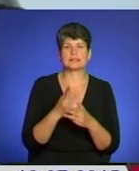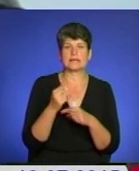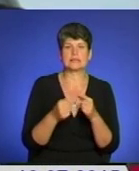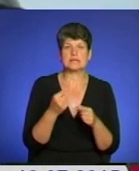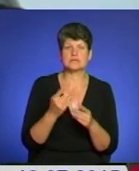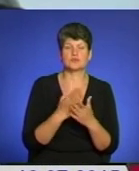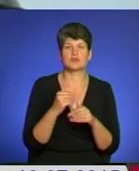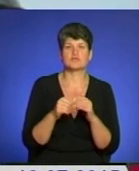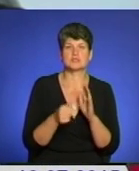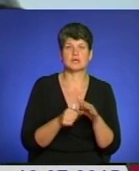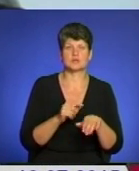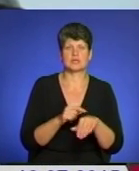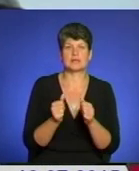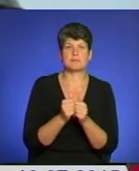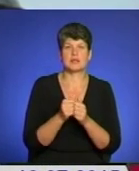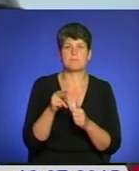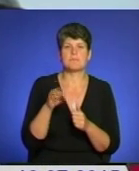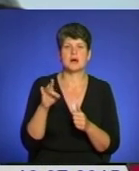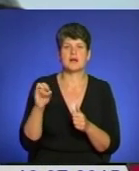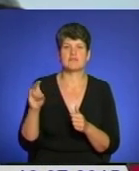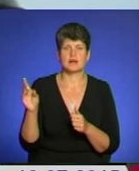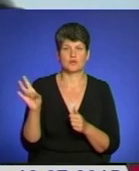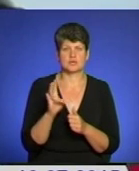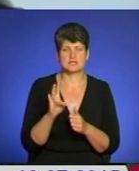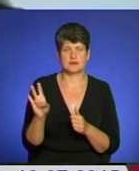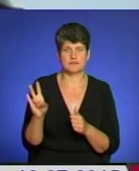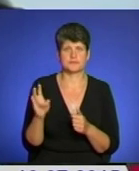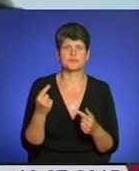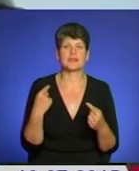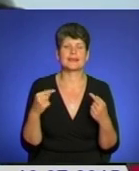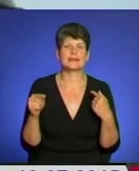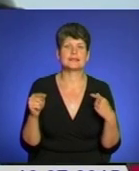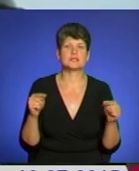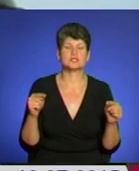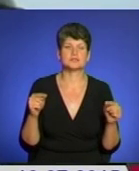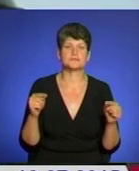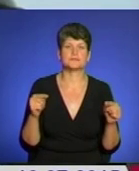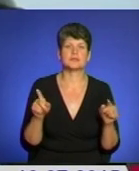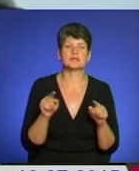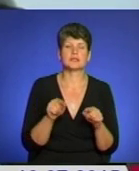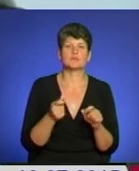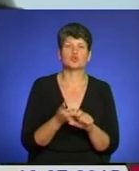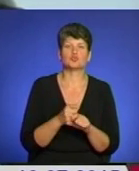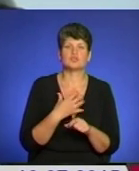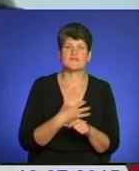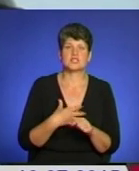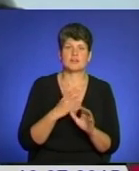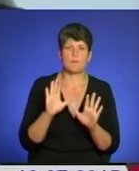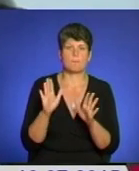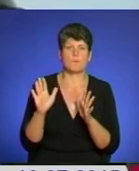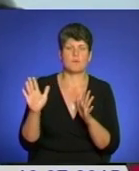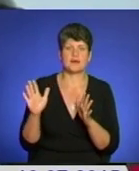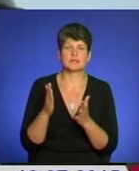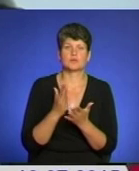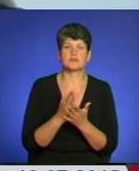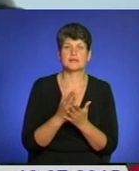16-й годині біля парафіальної церкви. Іншим таким дуже важливим моментом, ми